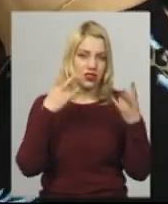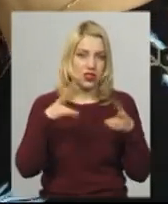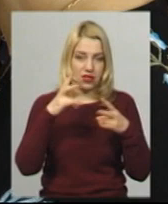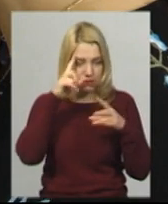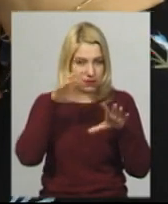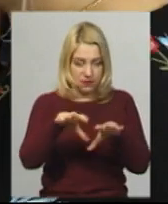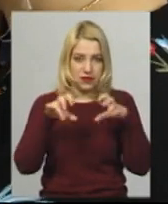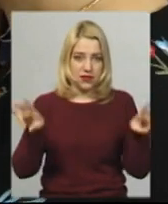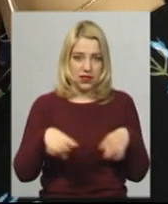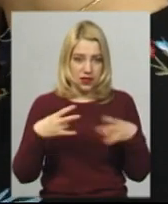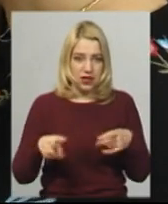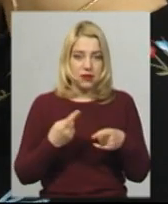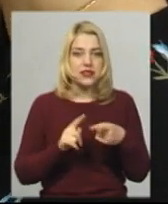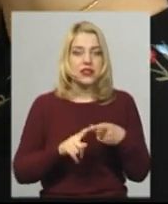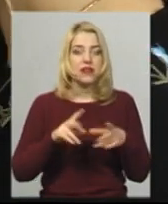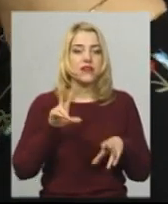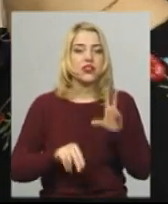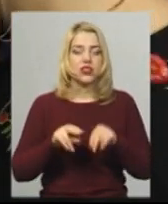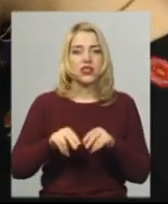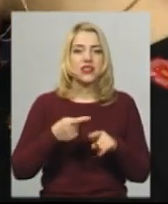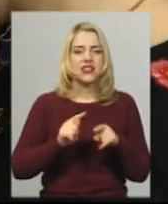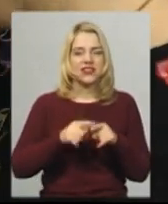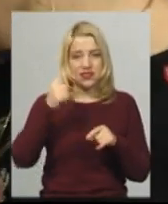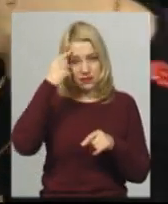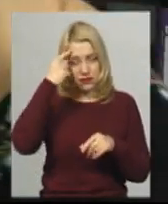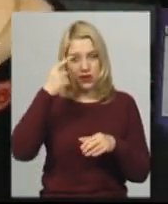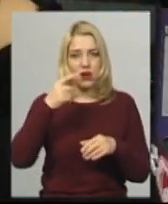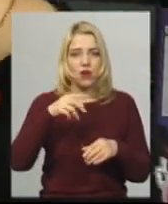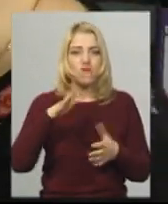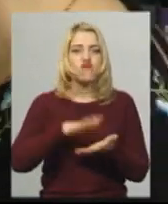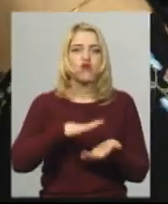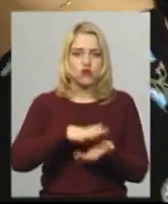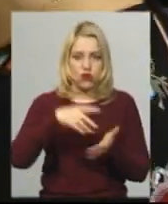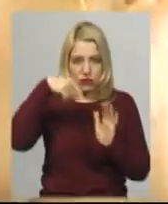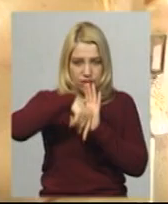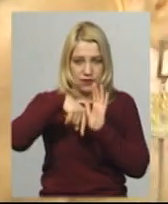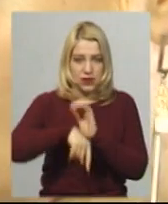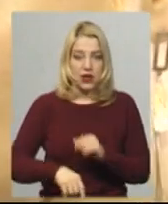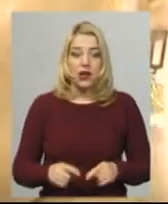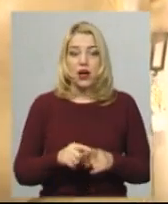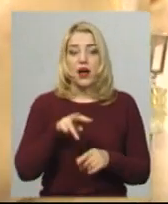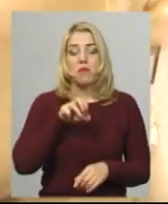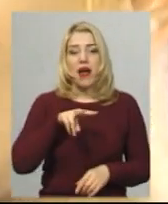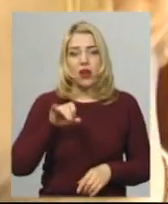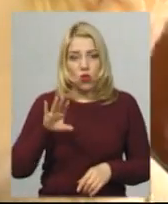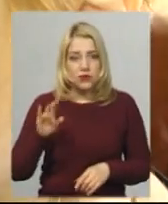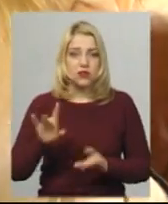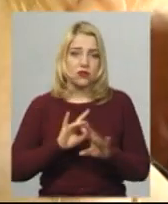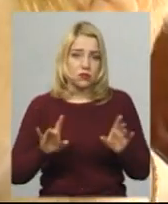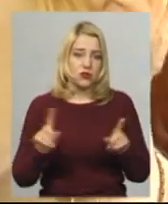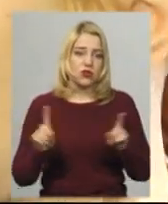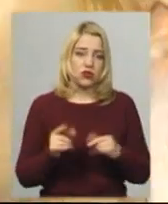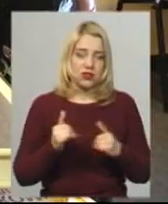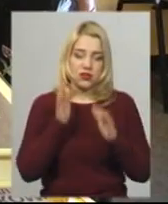не можна, тому що це інтелектуальне сміття, яке було в вашій голові. Альона Маримонська розповідає, що зараз у період карантину